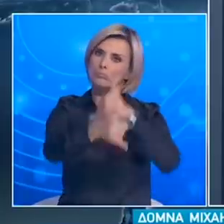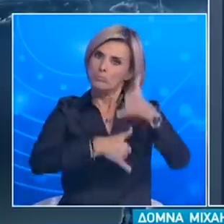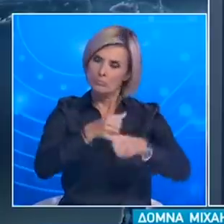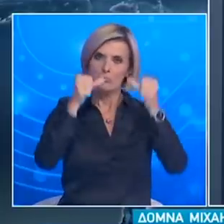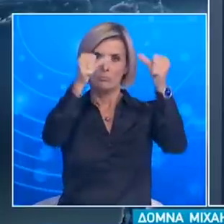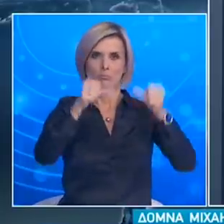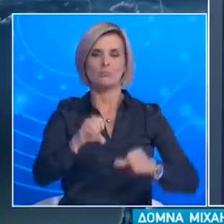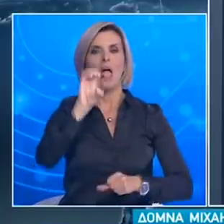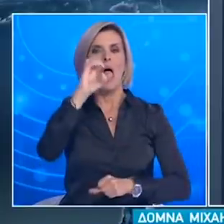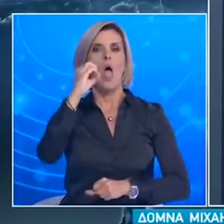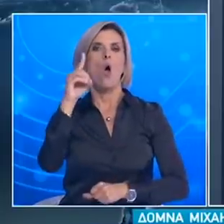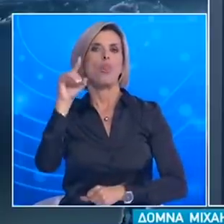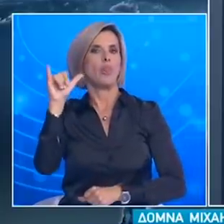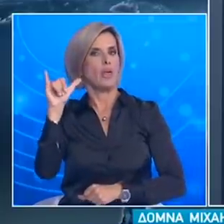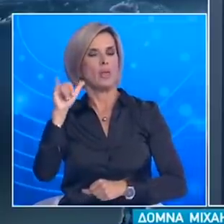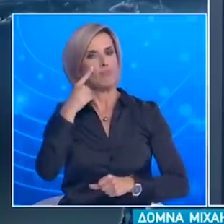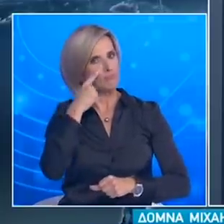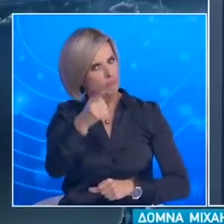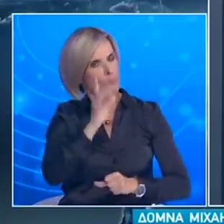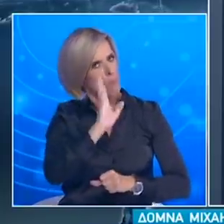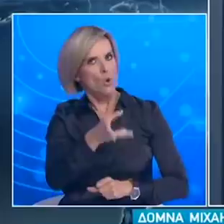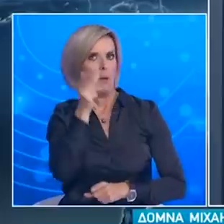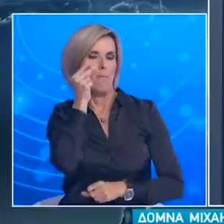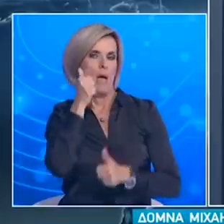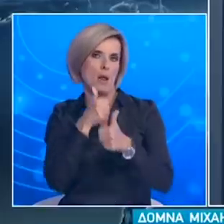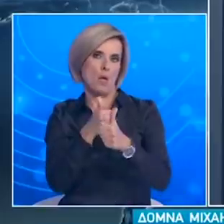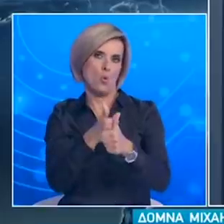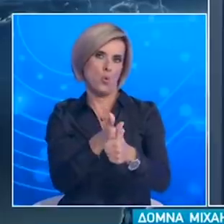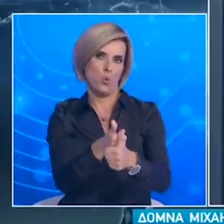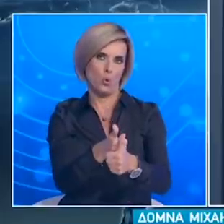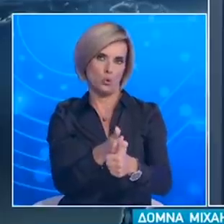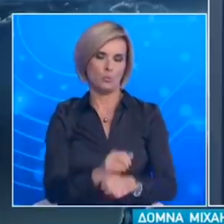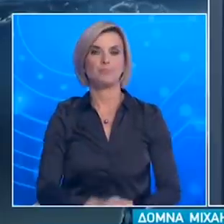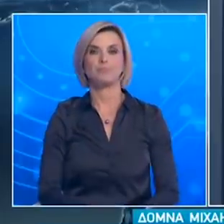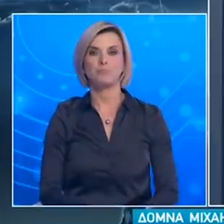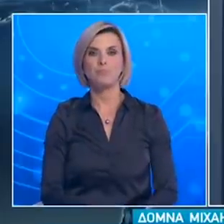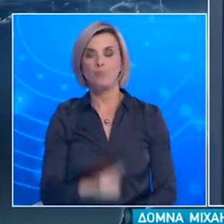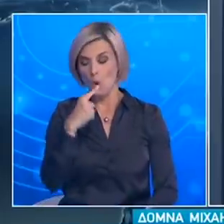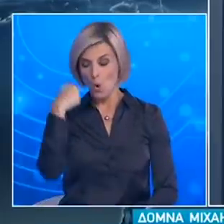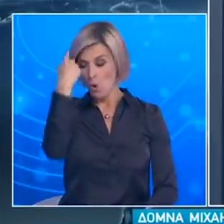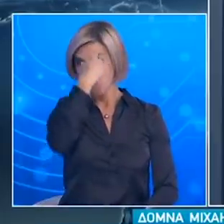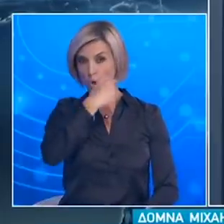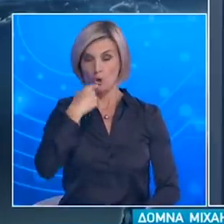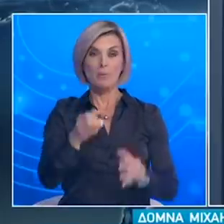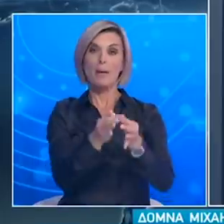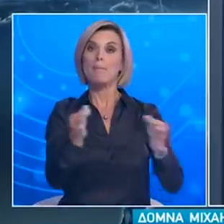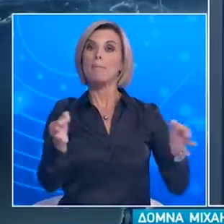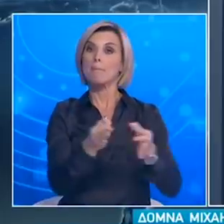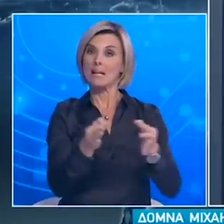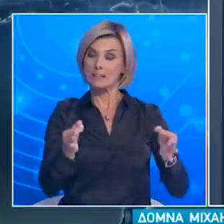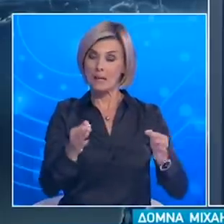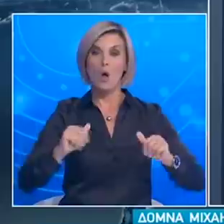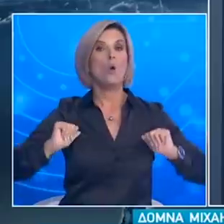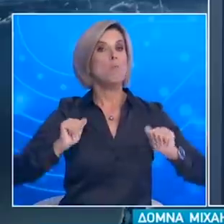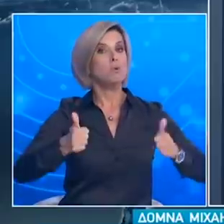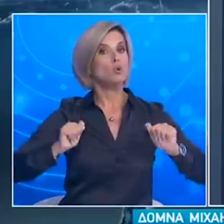του ΕΟΔΗ όσο και στον περιφερειόν Ειδικότερα Σε ό,τι αφορά τα μέτρα ατομικής προστασίας με πρωτοβουλία του Υπουργείου Εργασίας